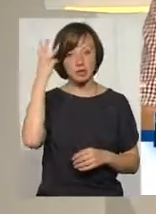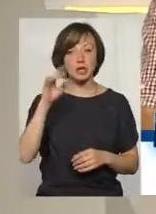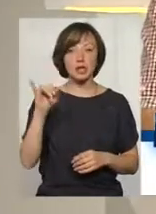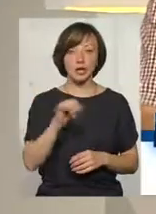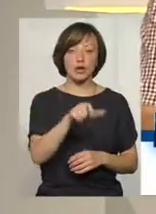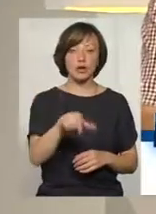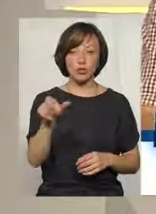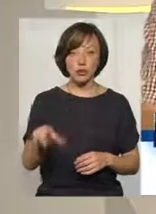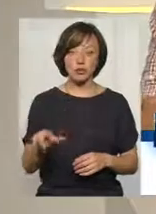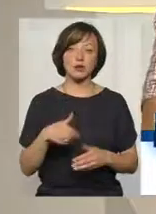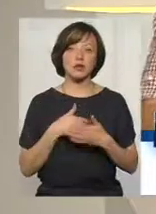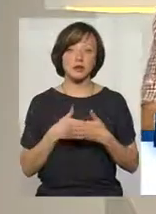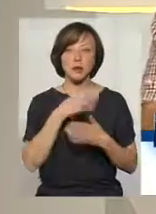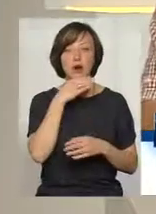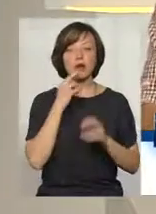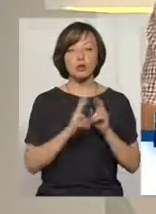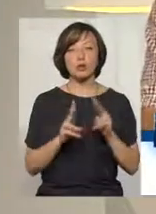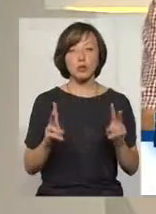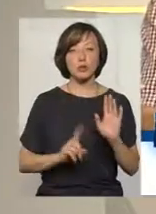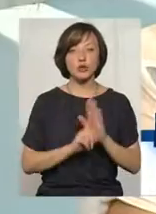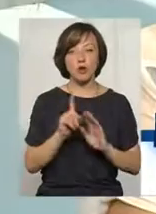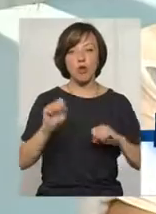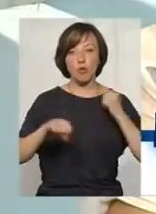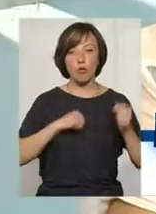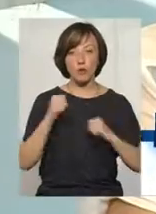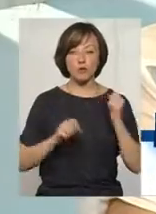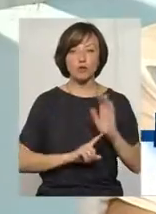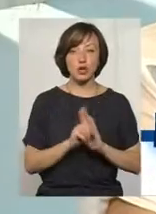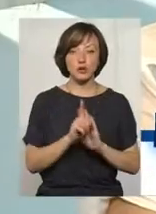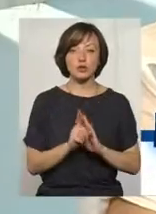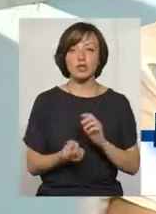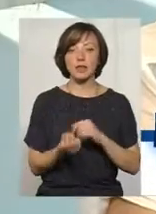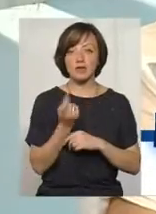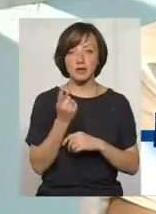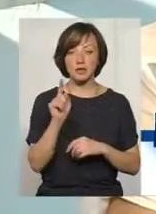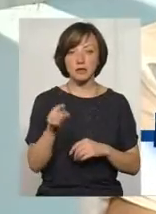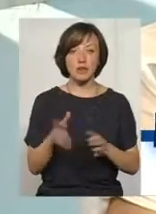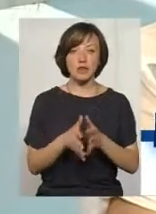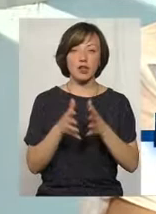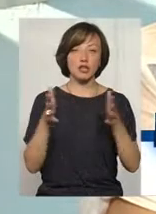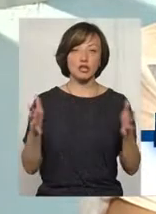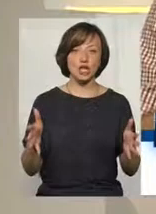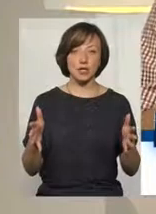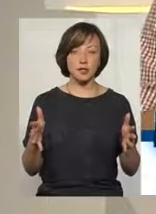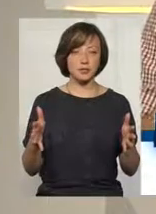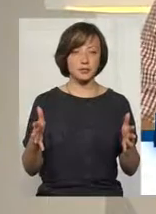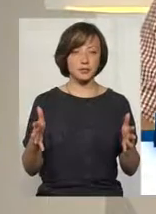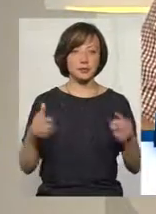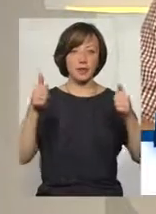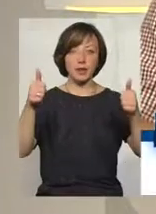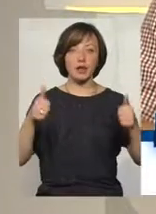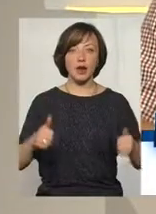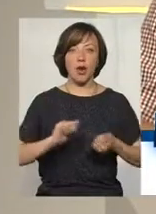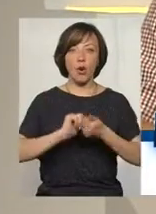хмельничани, і громадські активісти, багато хто почав обурювати, що спочатку там з'явився така величезна вивізка